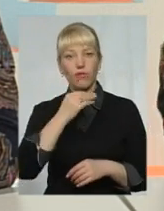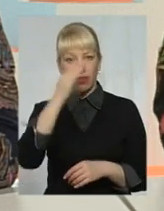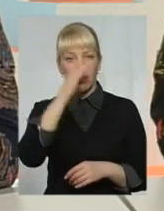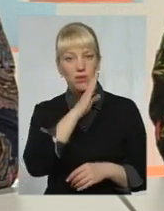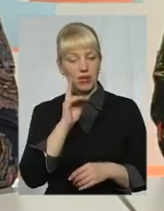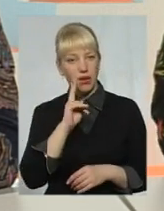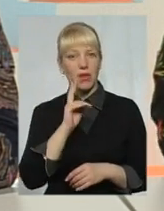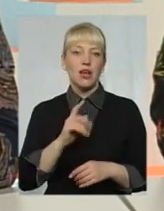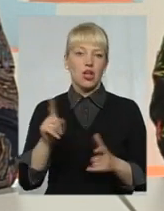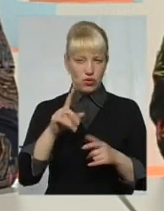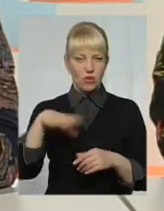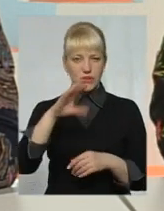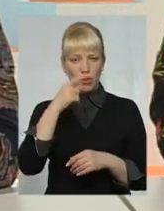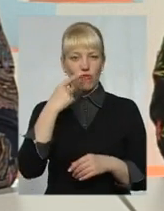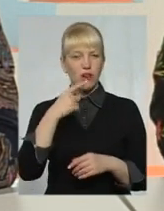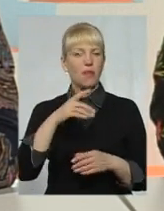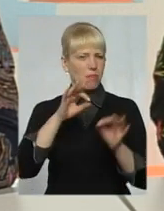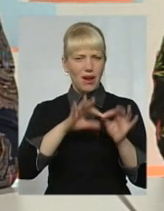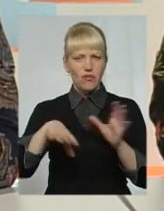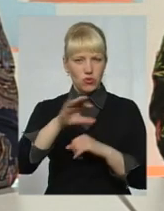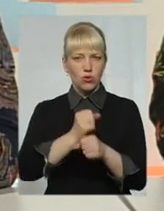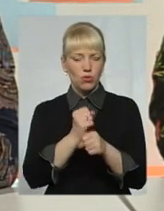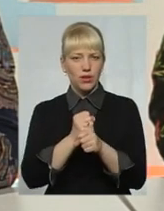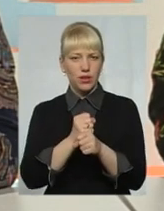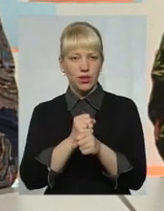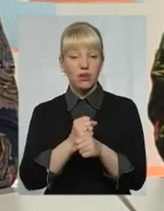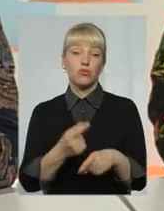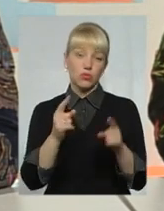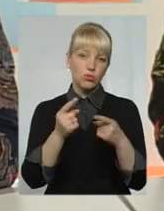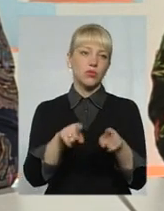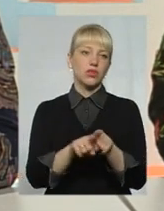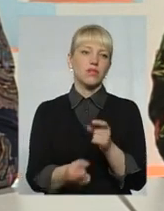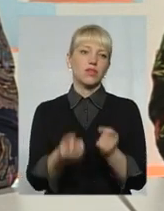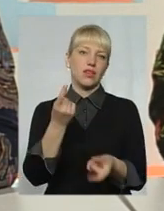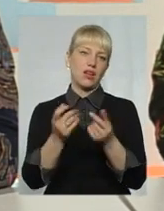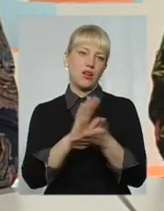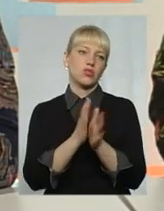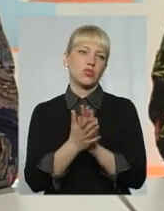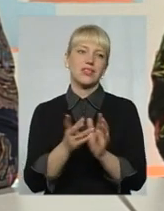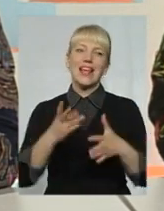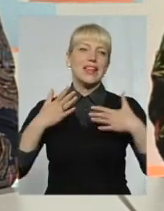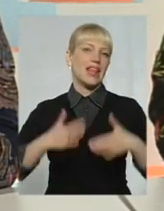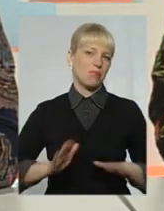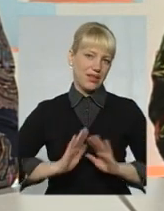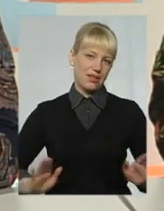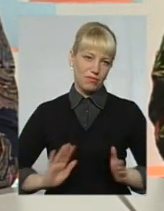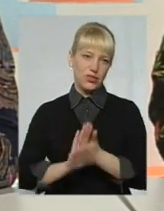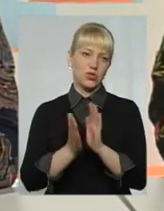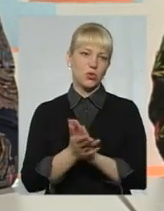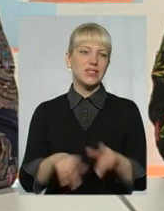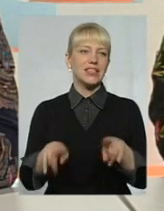Тому і стають такі неприємні ситуації і